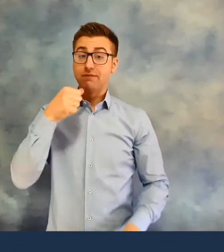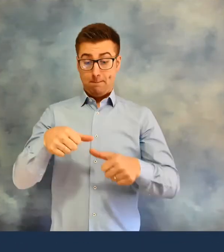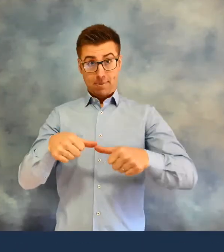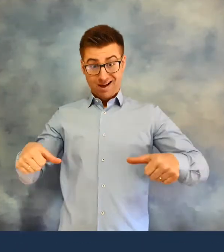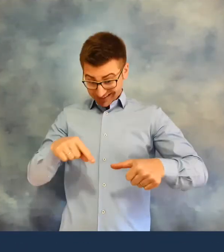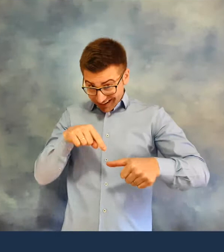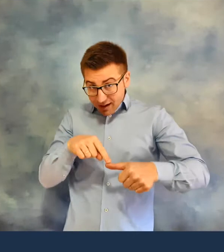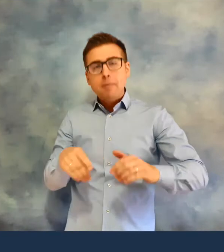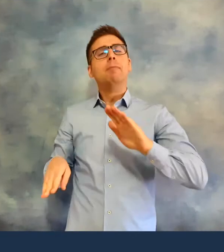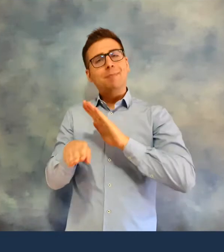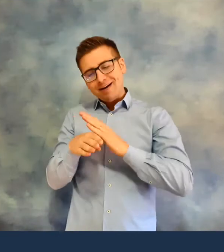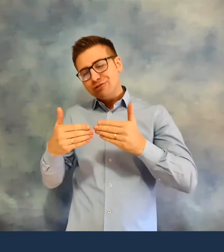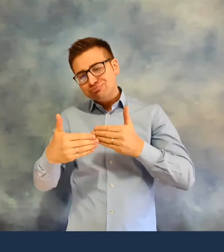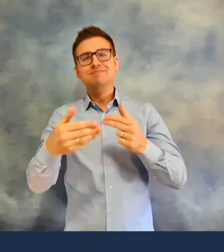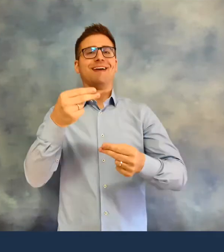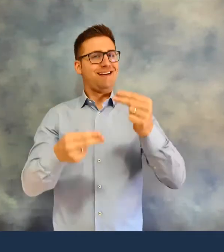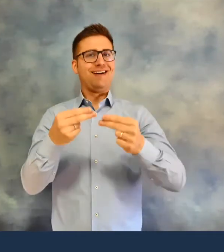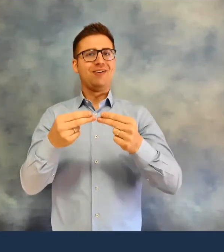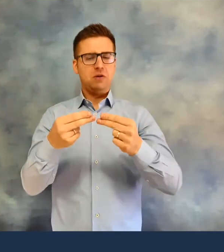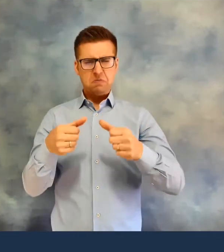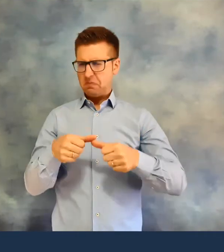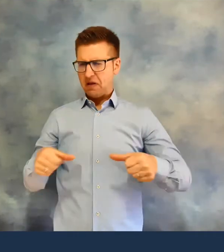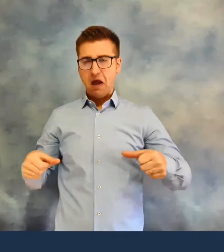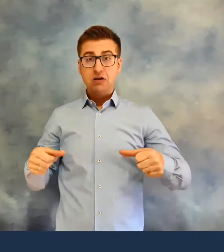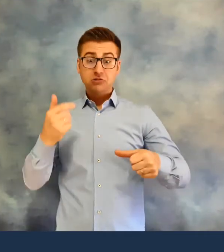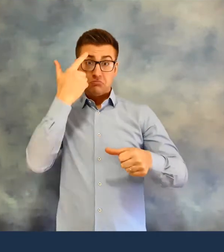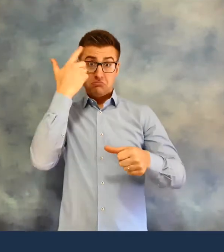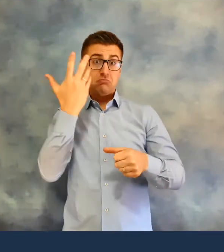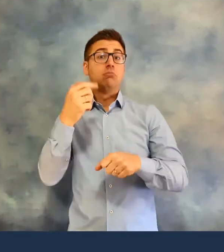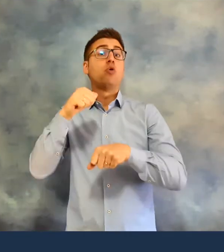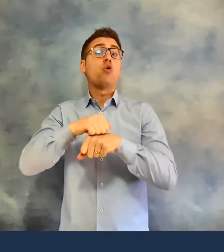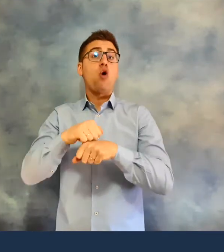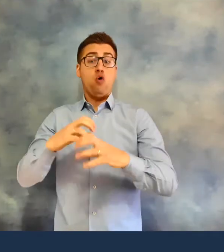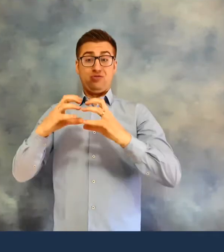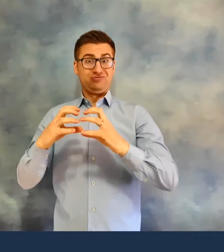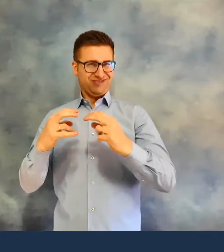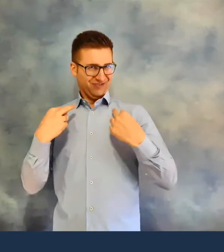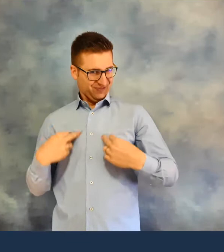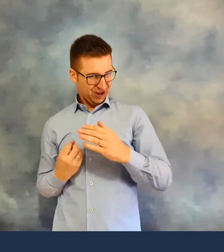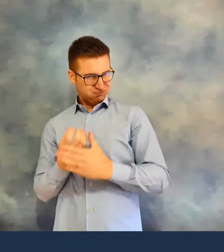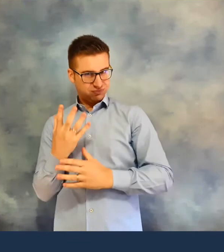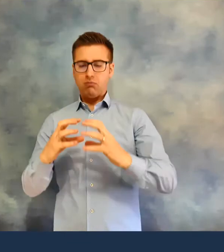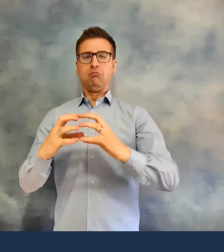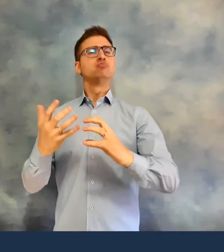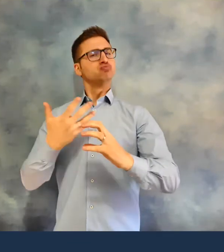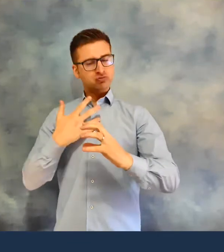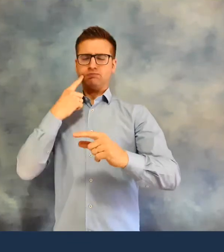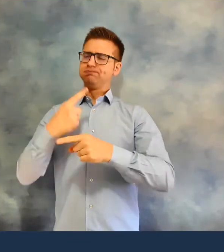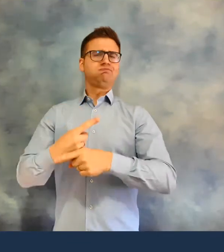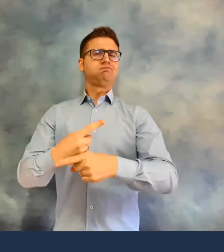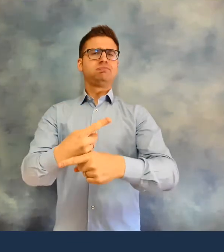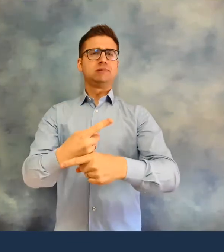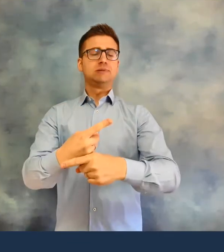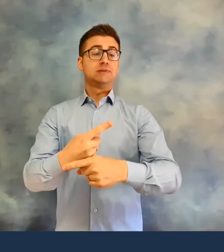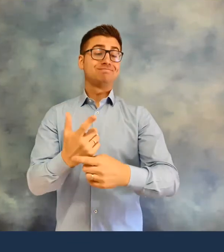una traccia, un punto di partenza. Servirebbe trovare una roccia che non sia cambiata fin dalla nascita della Terra. Ma la Terra è mutevole.